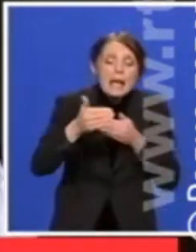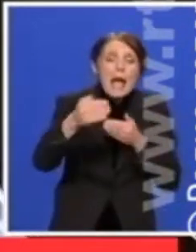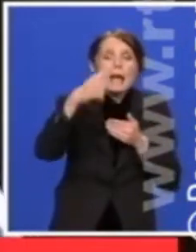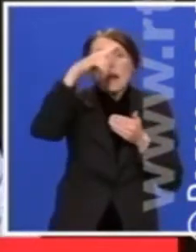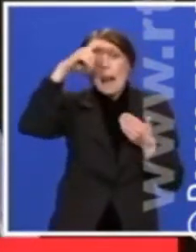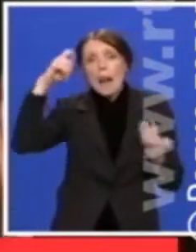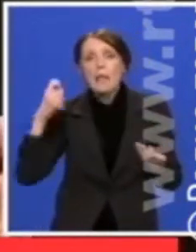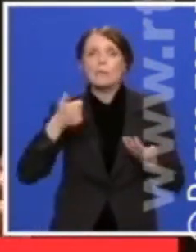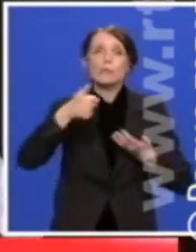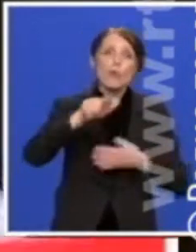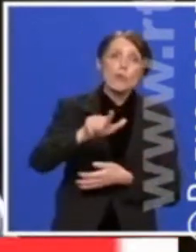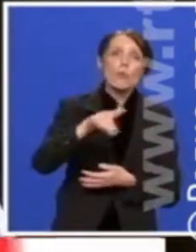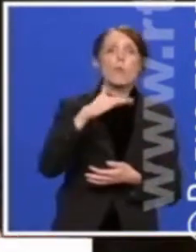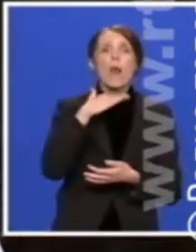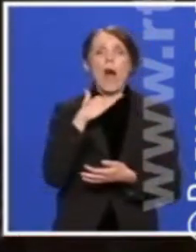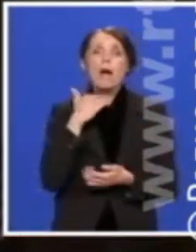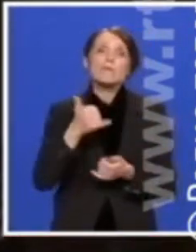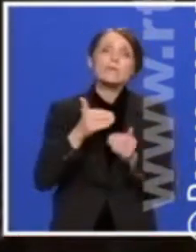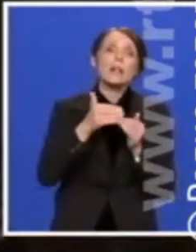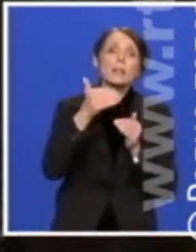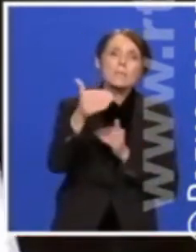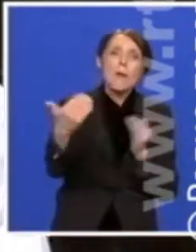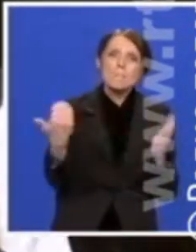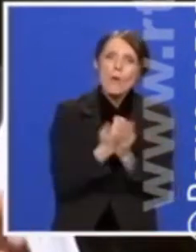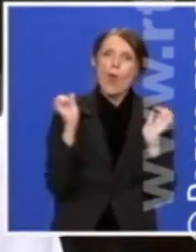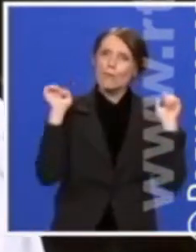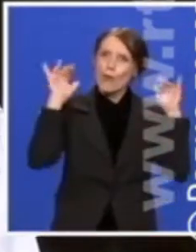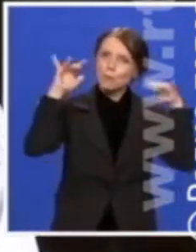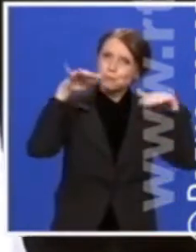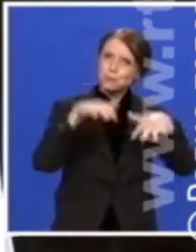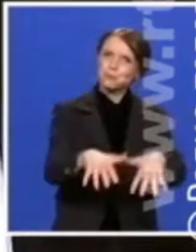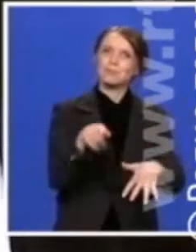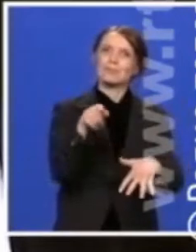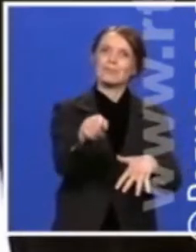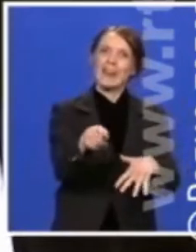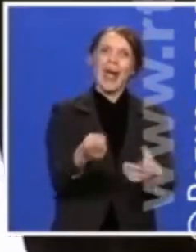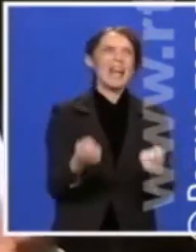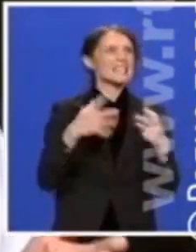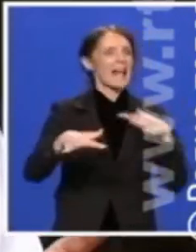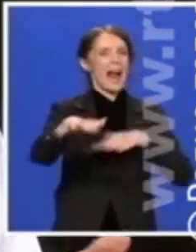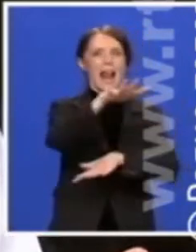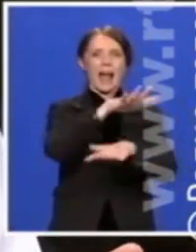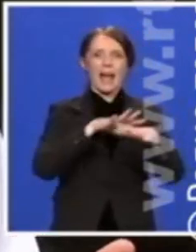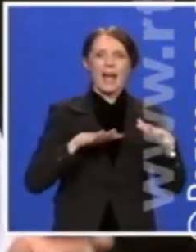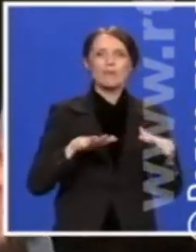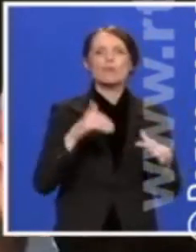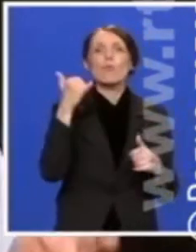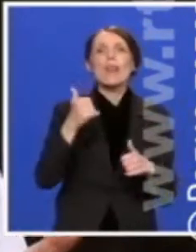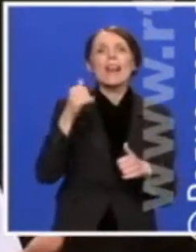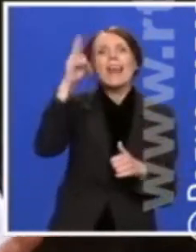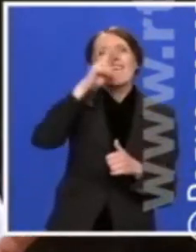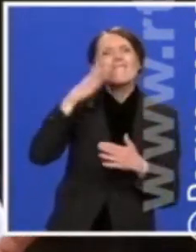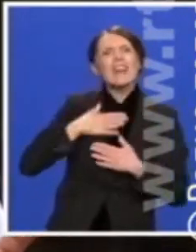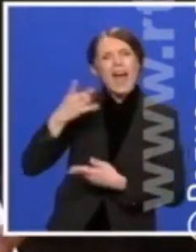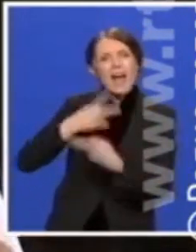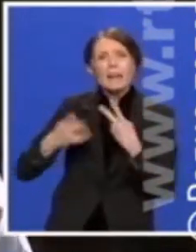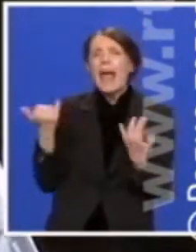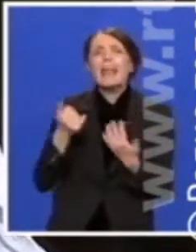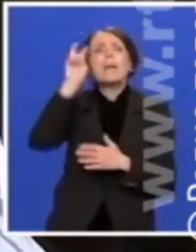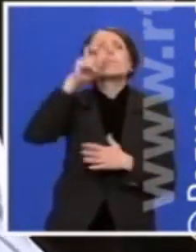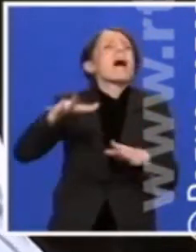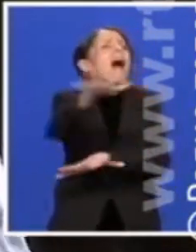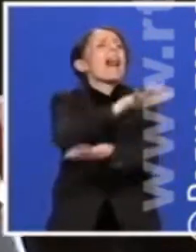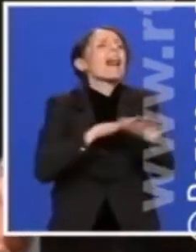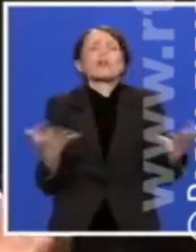jel, tamo jula i avgusta ili kasnije, da se ponovo okupimo ili na salašu, ili u vinariji, ili bilo gde na Paliću,